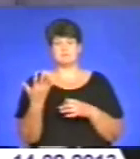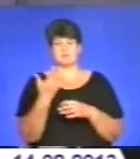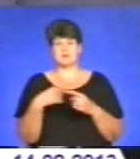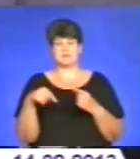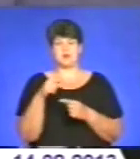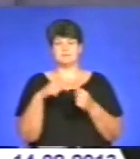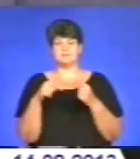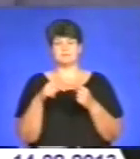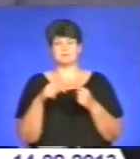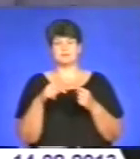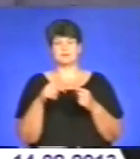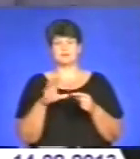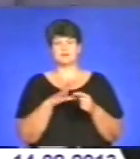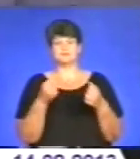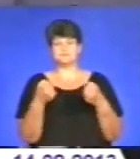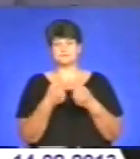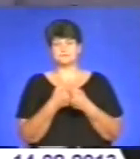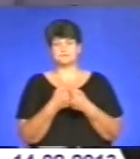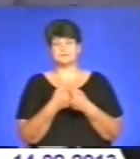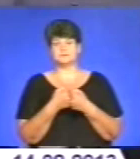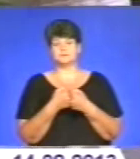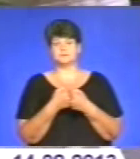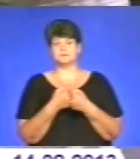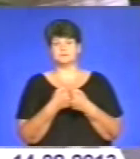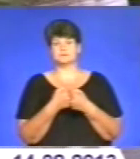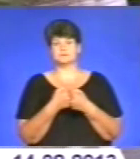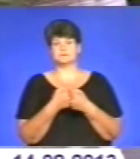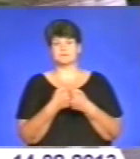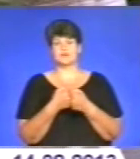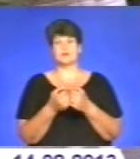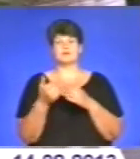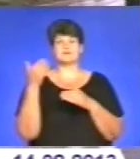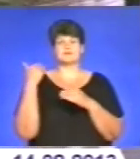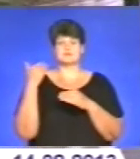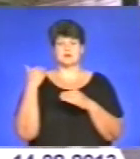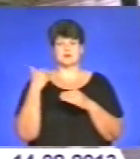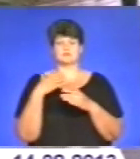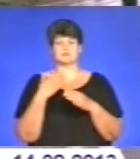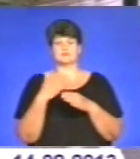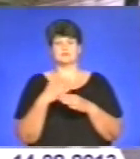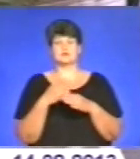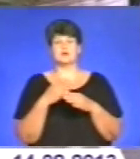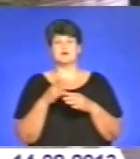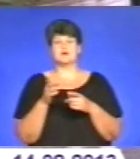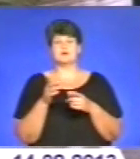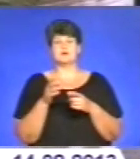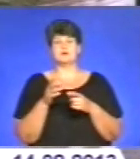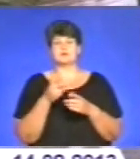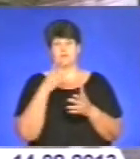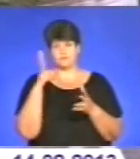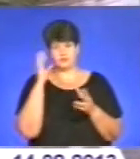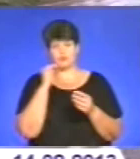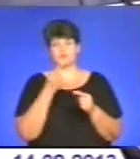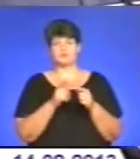транспортними засобами відбулося зіткнення в задню частину транспортних засобів. Враховуючи дану